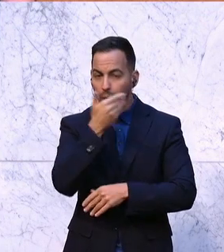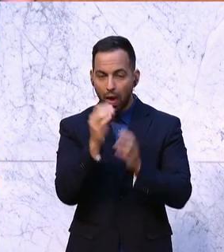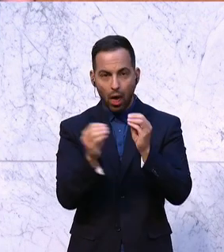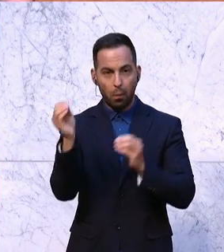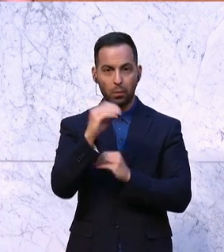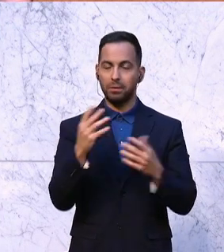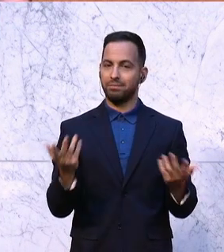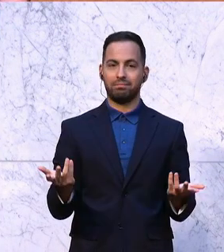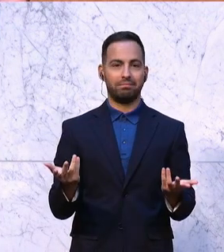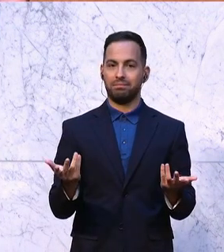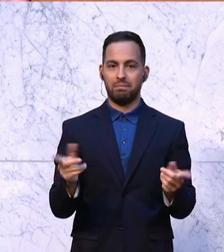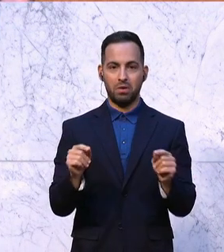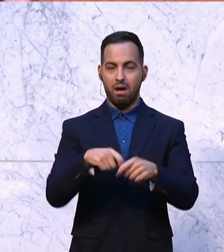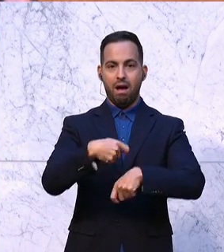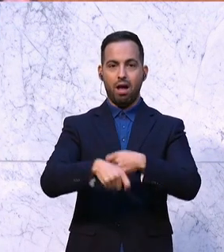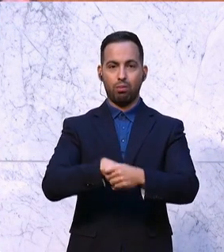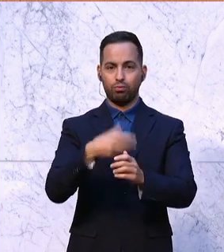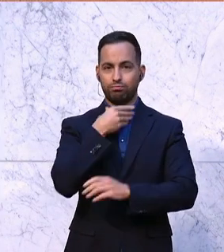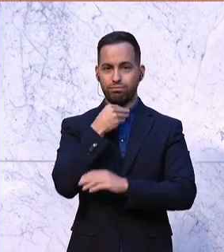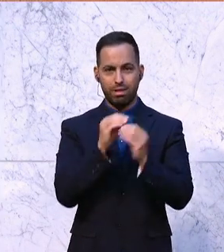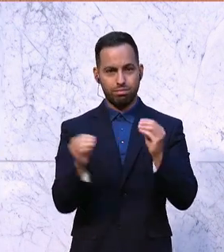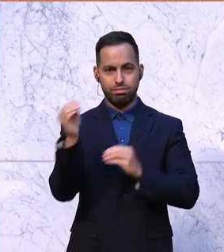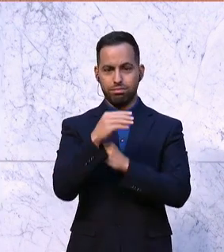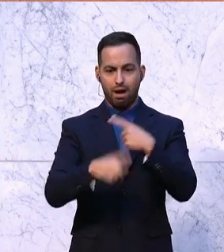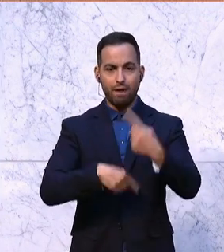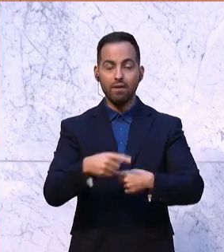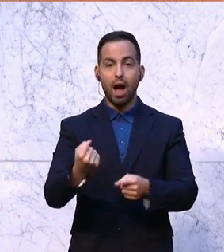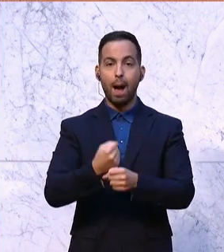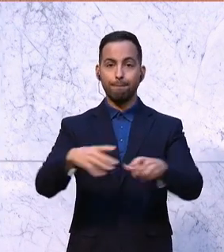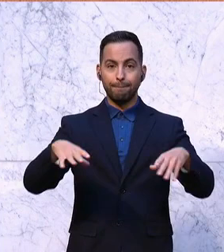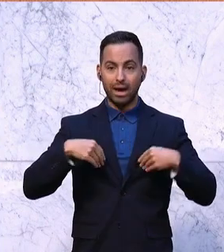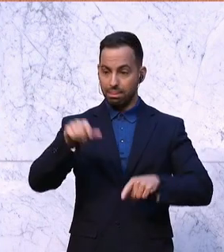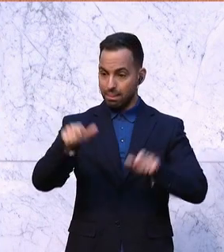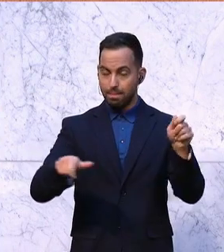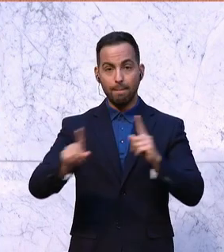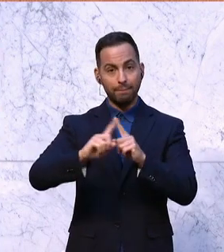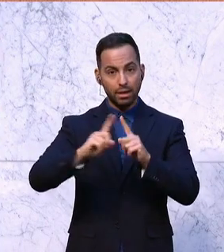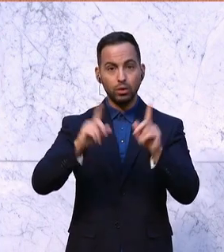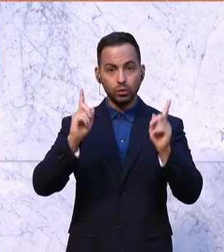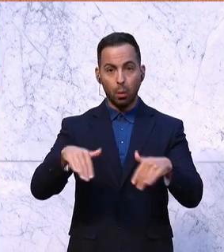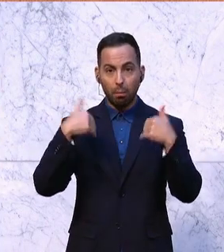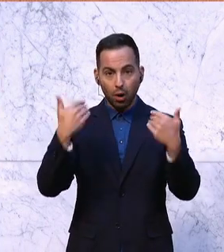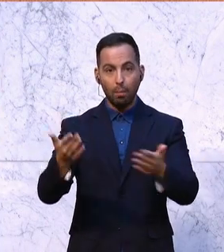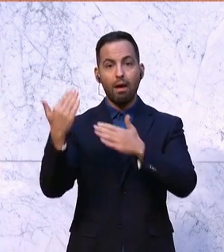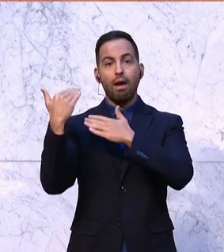Wir haben hier einen dringenden Handlungsbedarf, um die Arbeitnehmer und die Pendler zu entlasten.